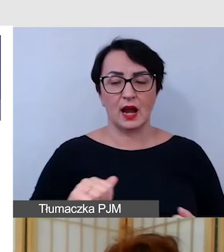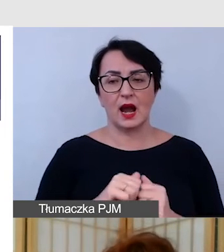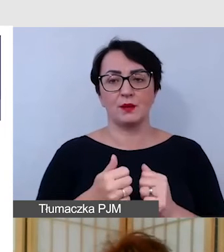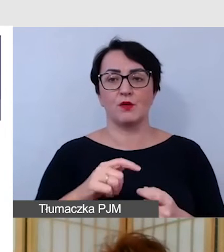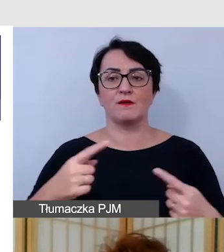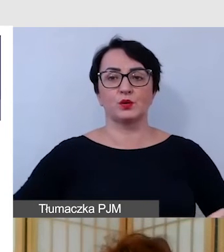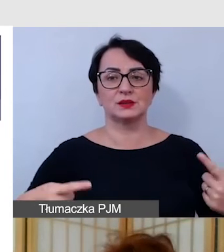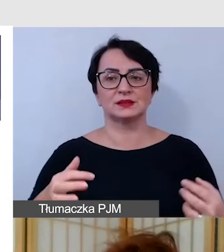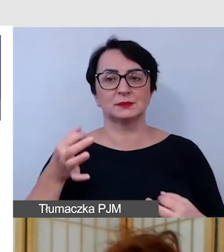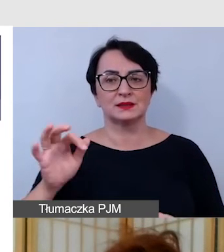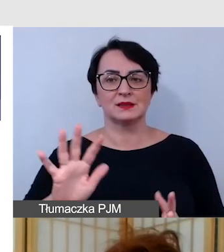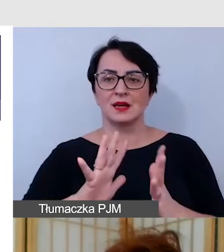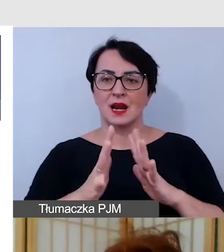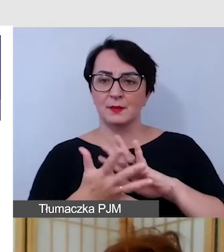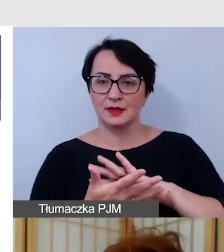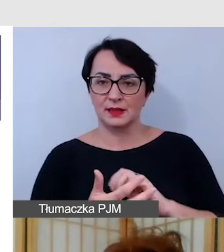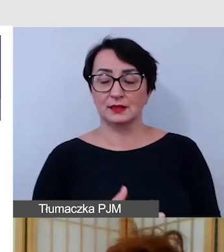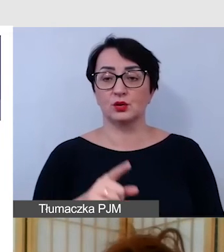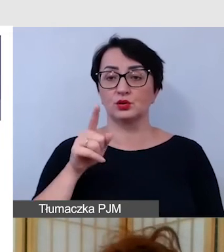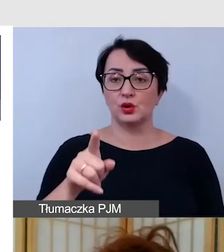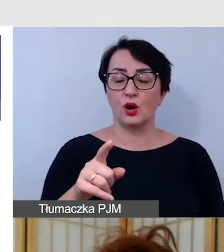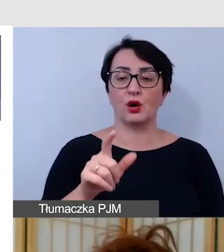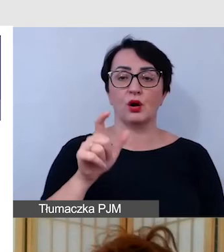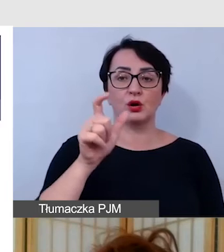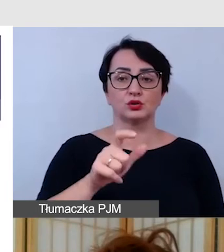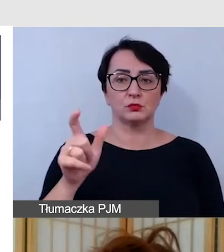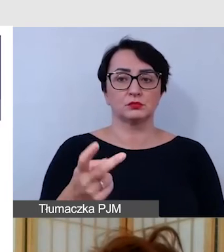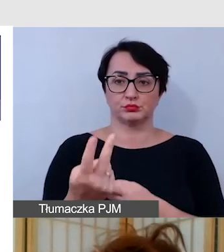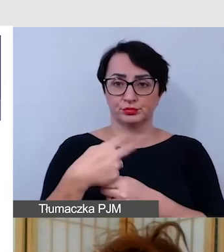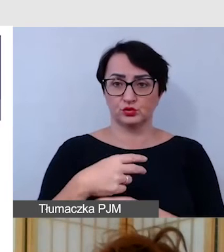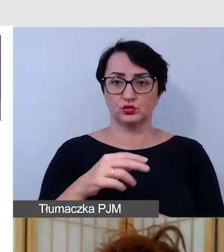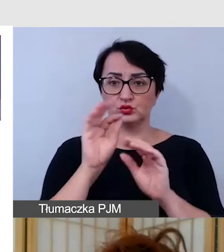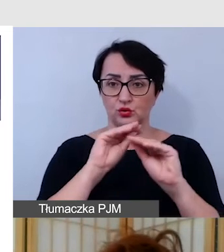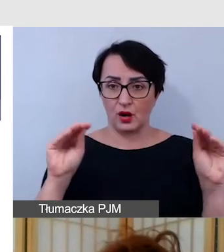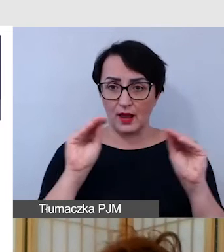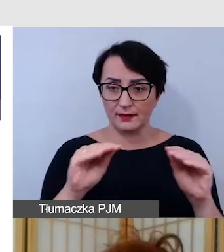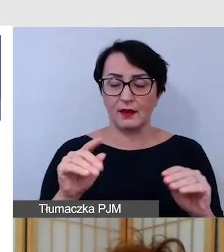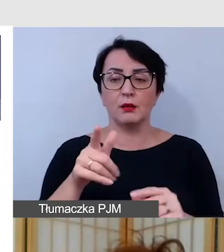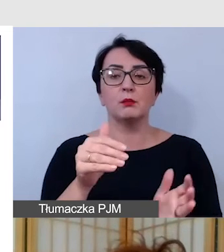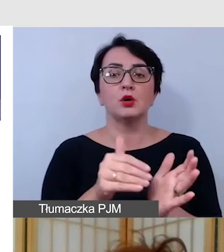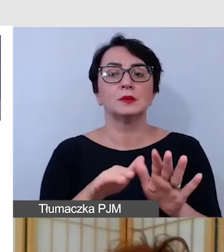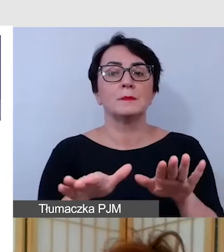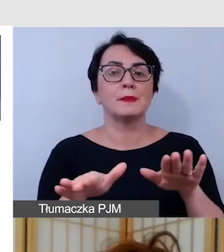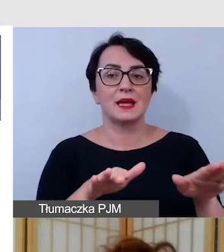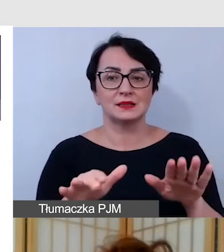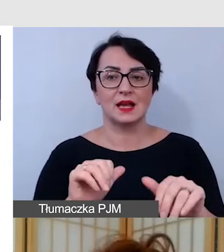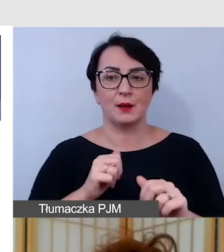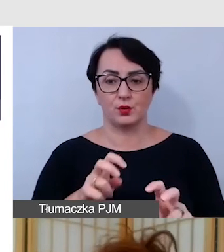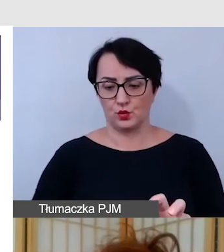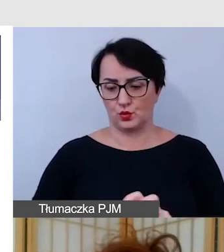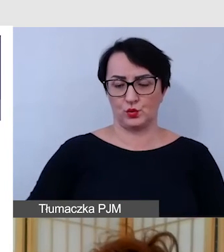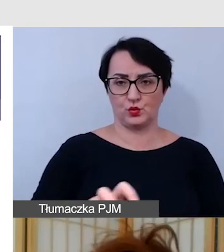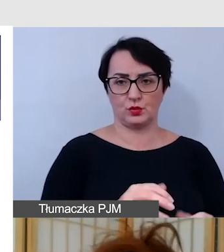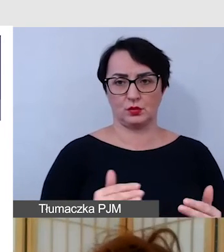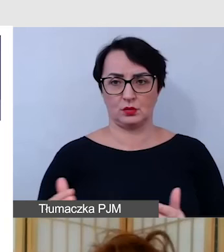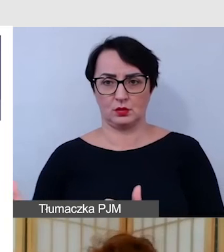rehabilitacyjnym i takie osoby również biorą udział w szkoleniu i potrzebują wtedy właśnie tego miejsca do manewru, żeby